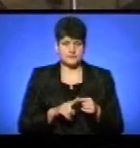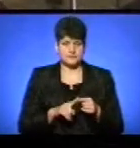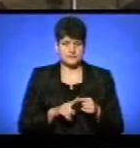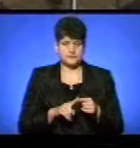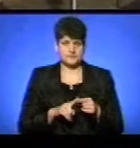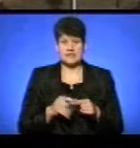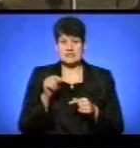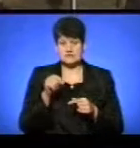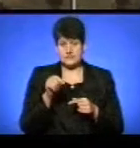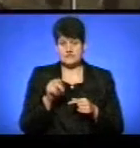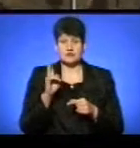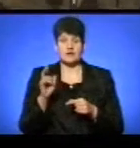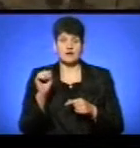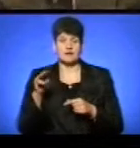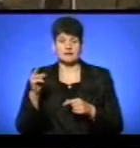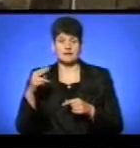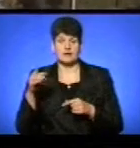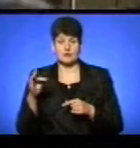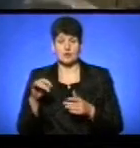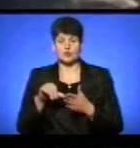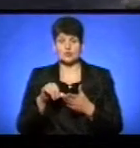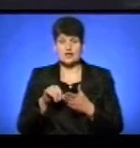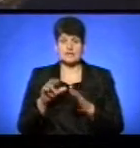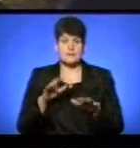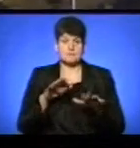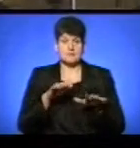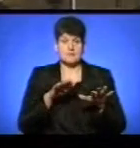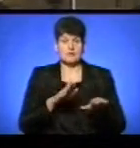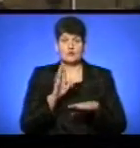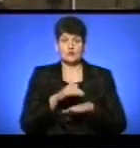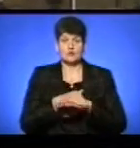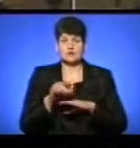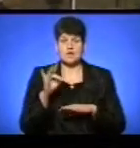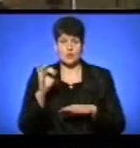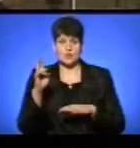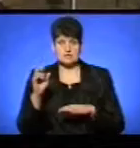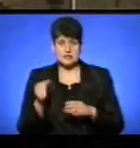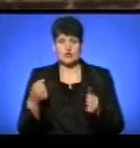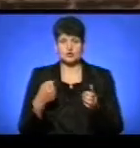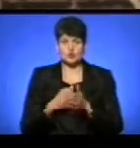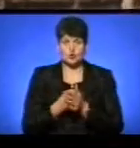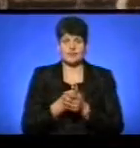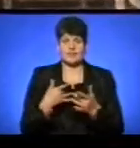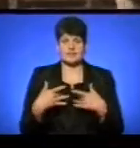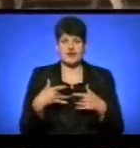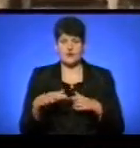Звідси від Архикадедрального собору учасники маршу йтимуть вулицею Руською до театрального майдану.